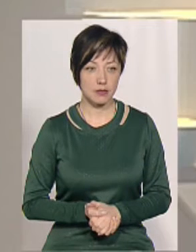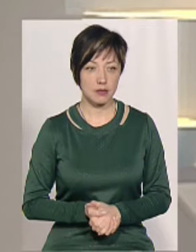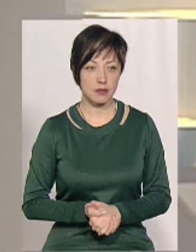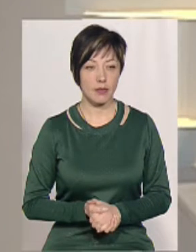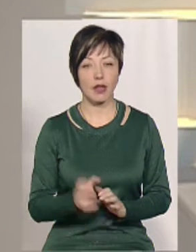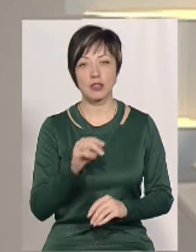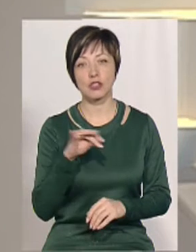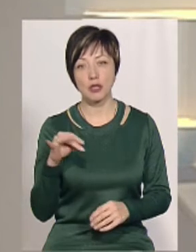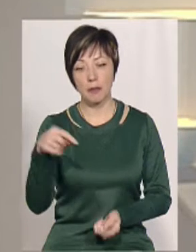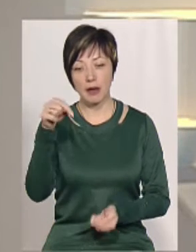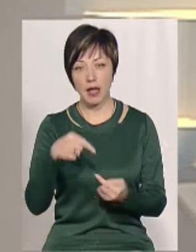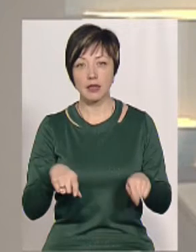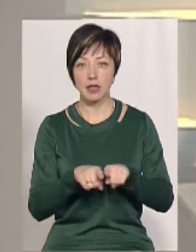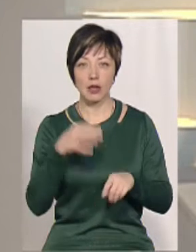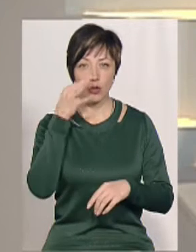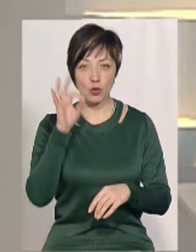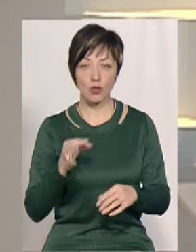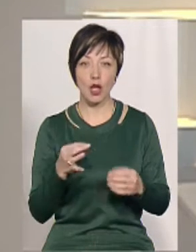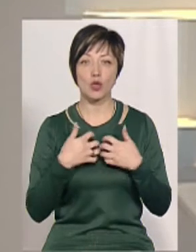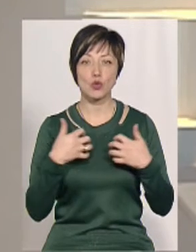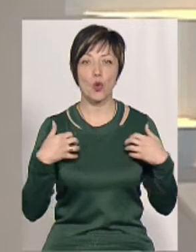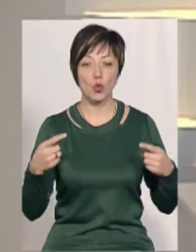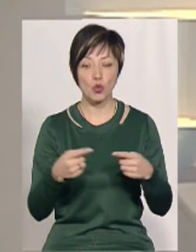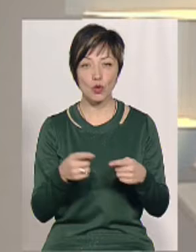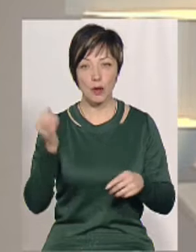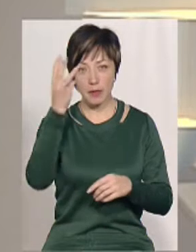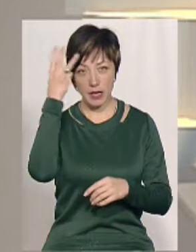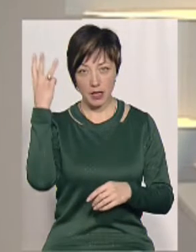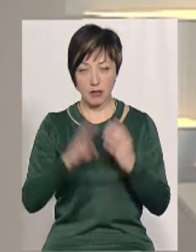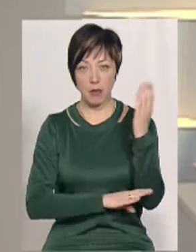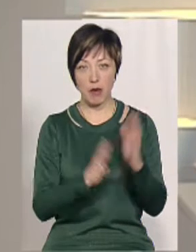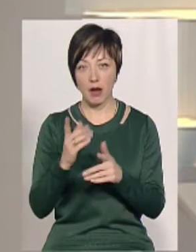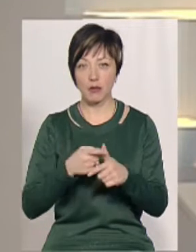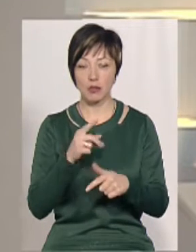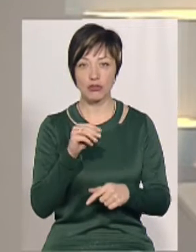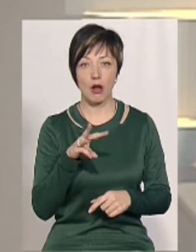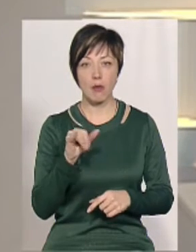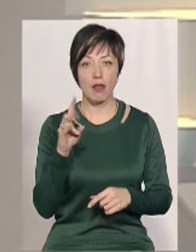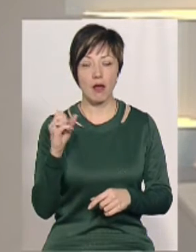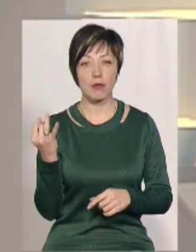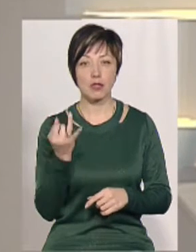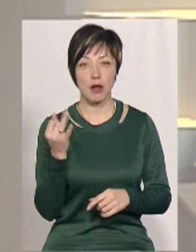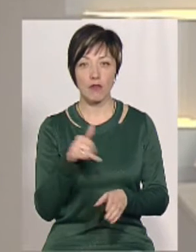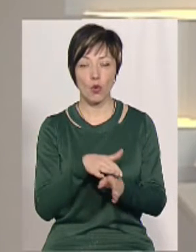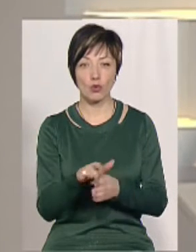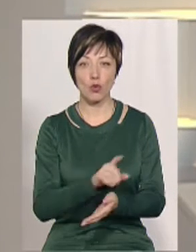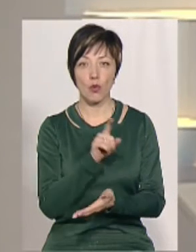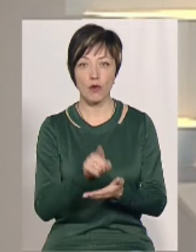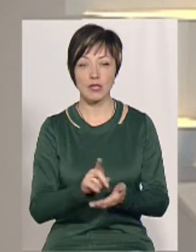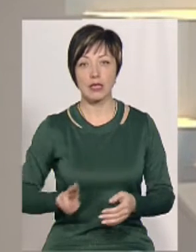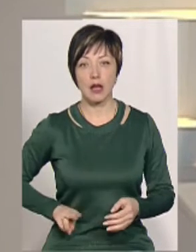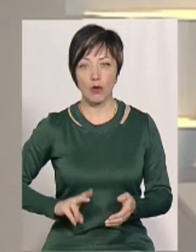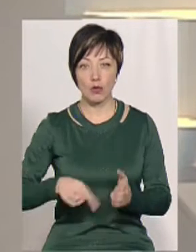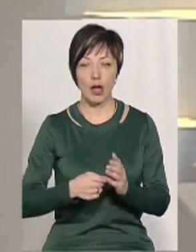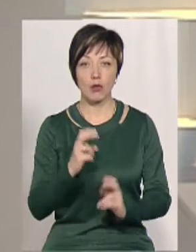Чи прийнятний такий досвід для зоокуточка, який у Хмельницькому парку імені Чекмана, ми поцікавились у виконуючого обов'язки